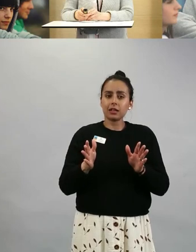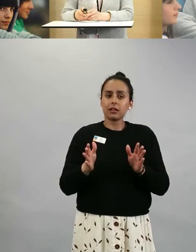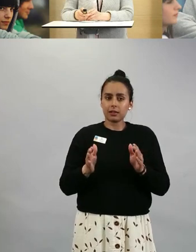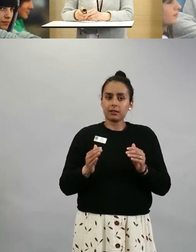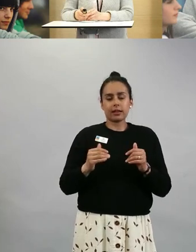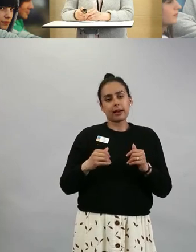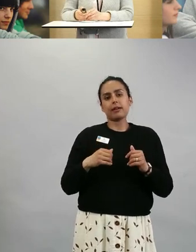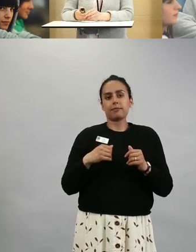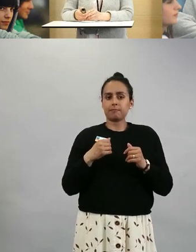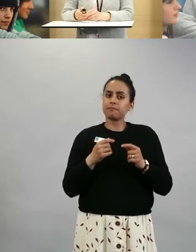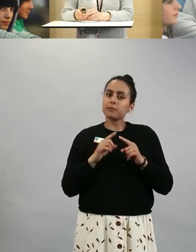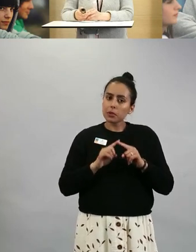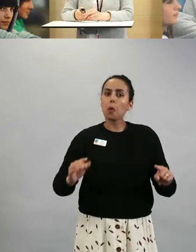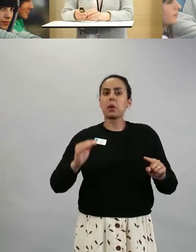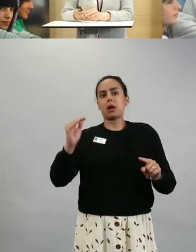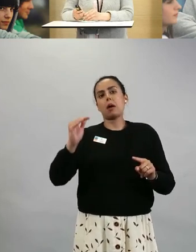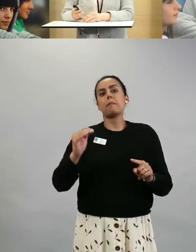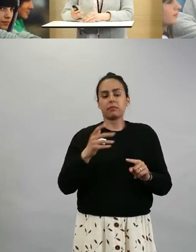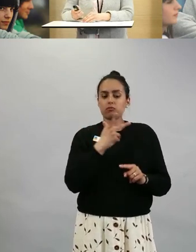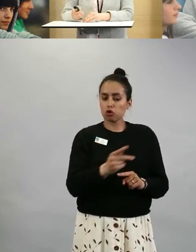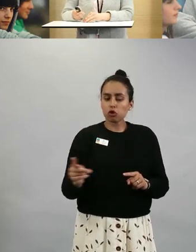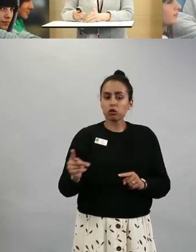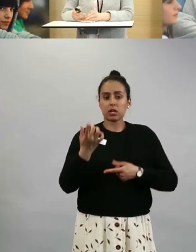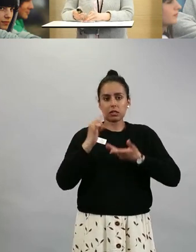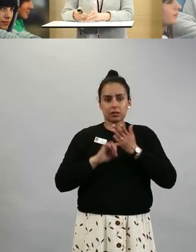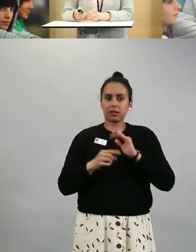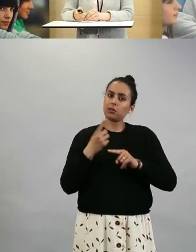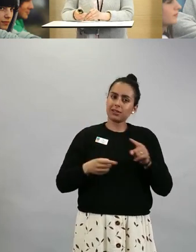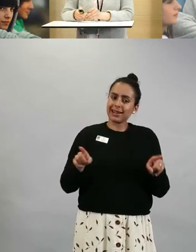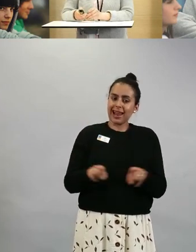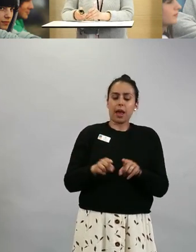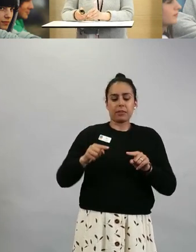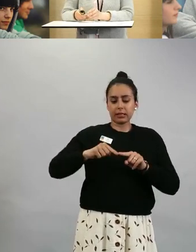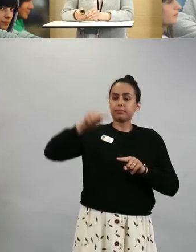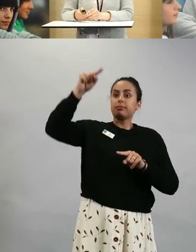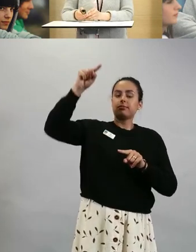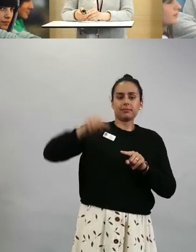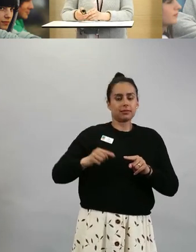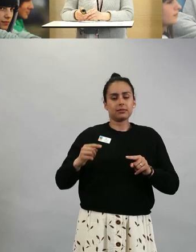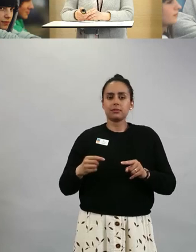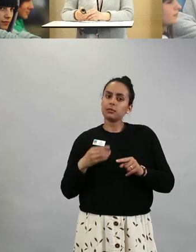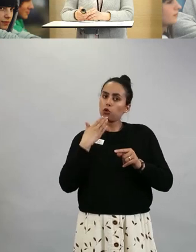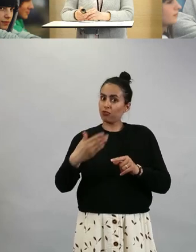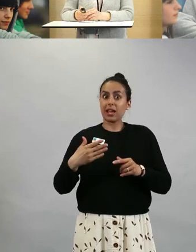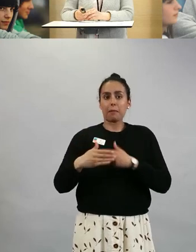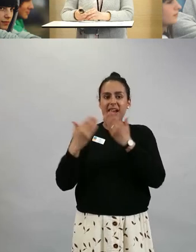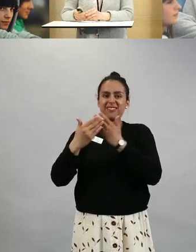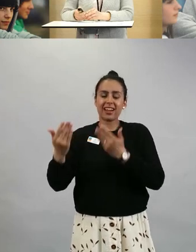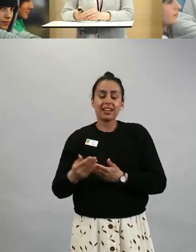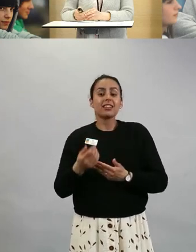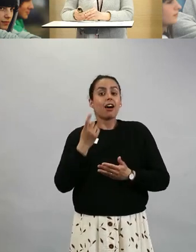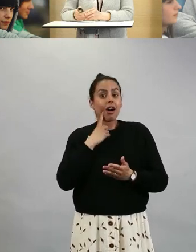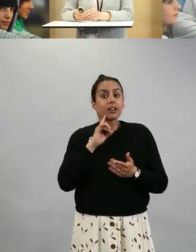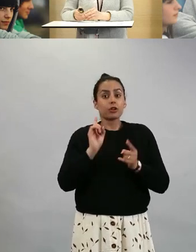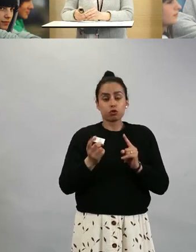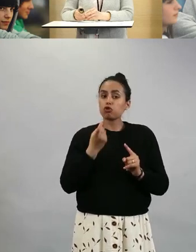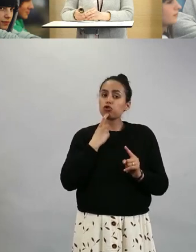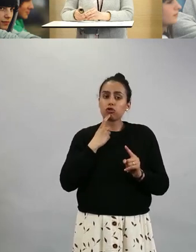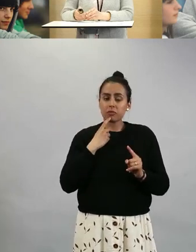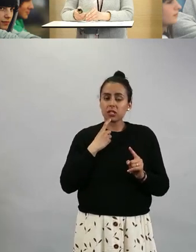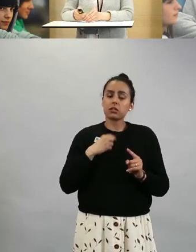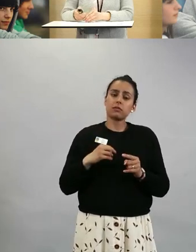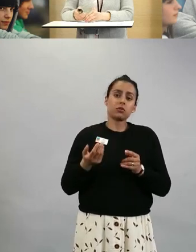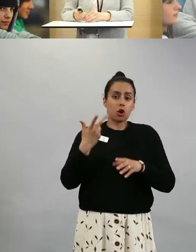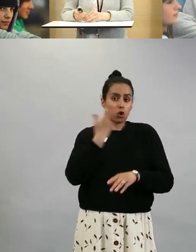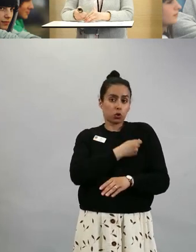huippupäiviä joka päivä. Eli kun tulee lisää rokotteita, niin Suomessa kyllä antajia on ja